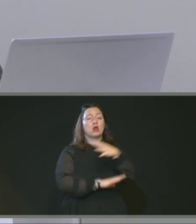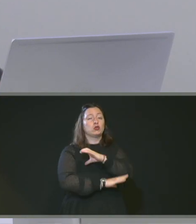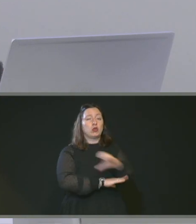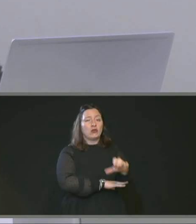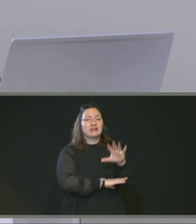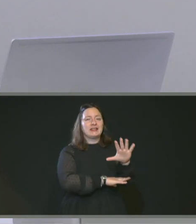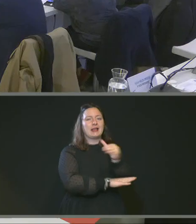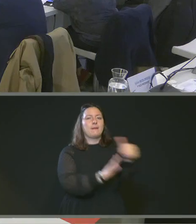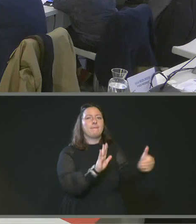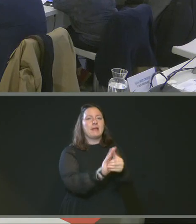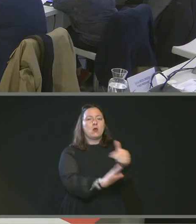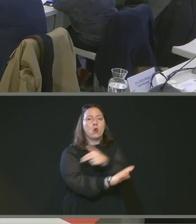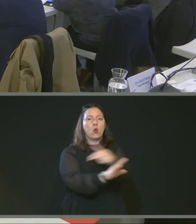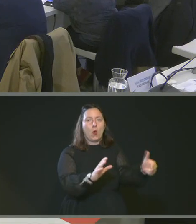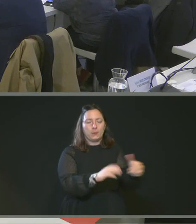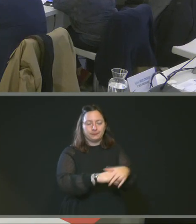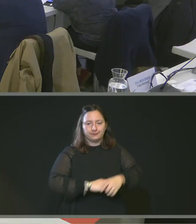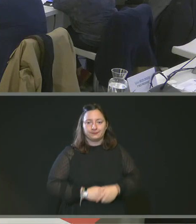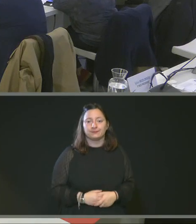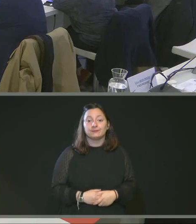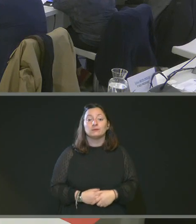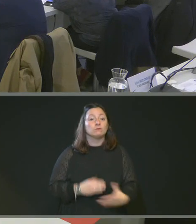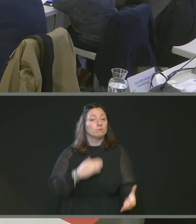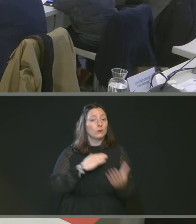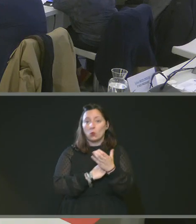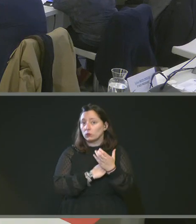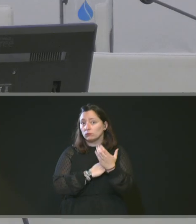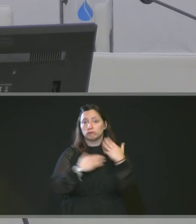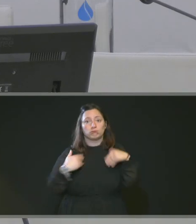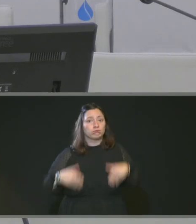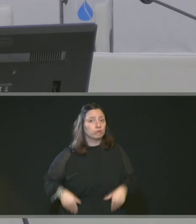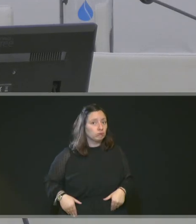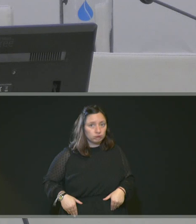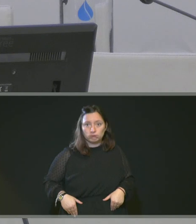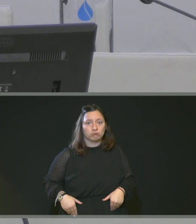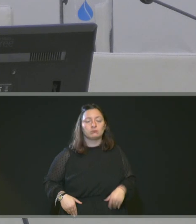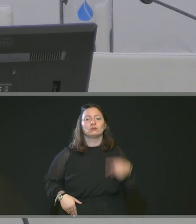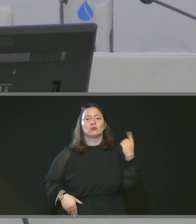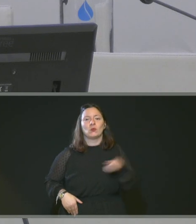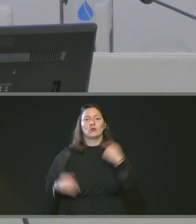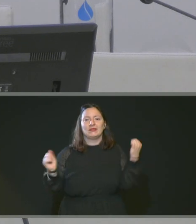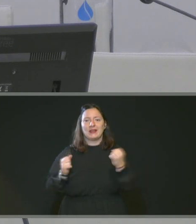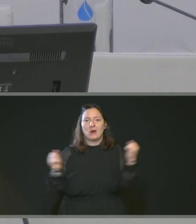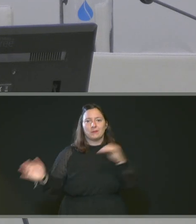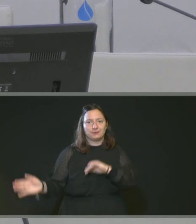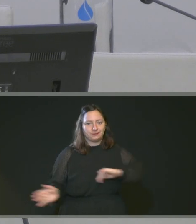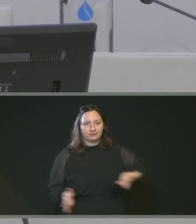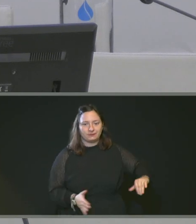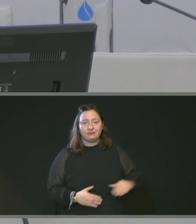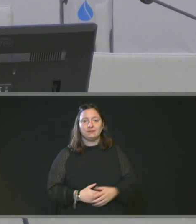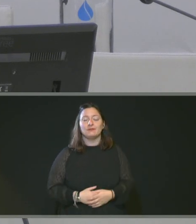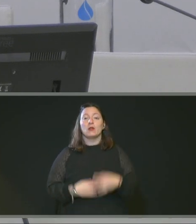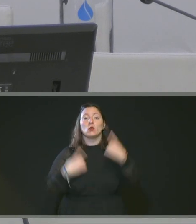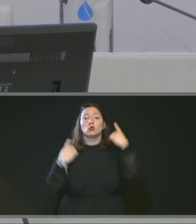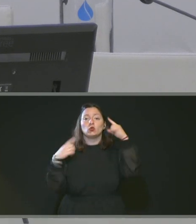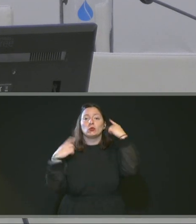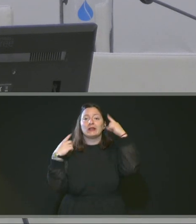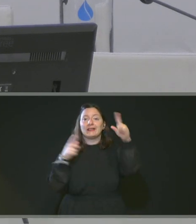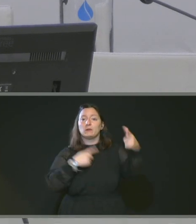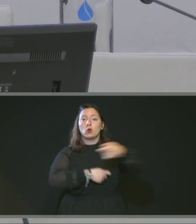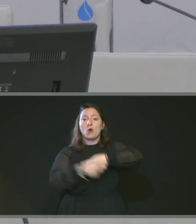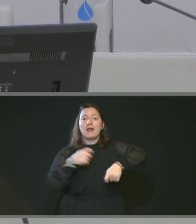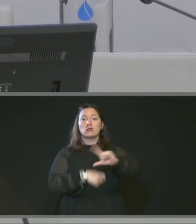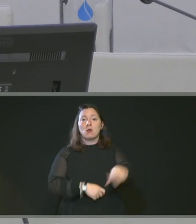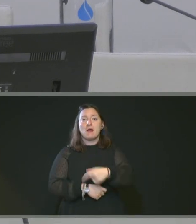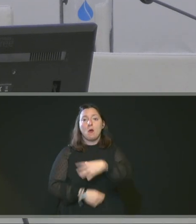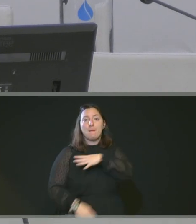euros. Merci. Pas de vote contre, pas d'abstention, unanimité. Alors on passe au tourisme commerce. Normalement c'est Christine